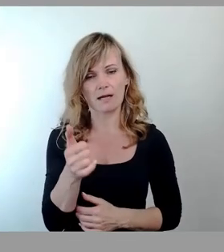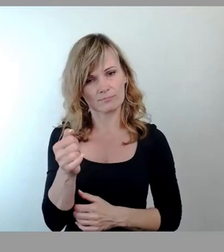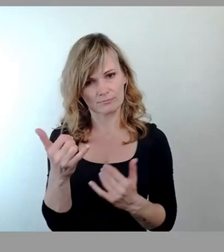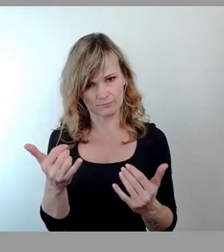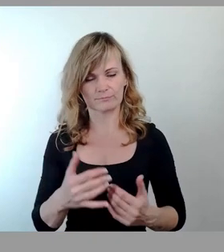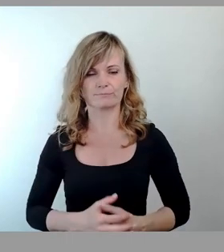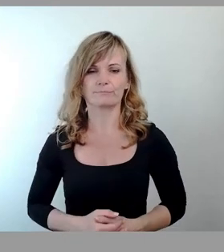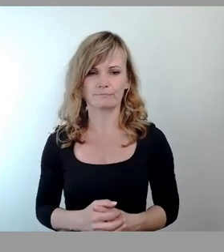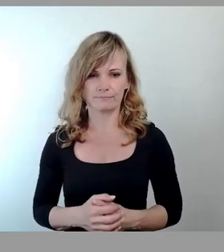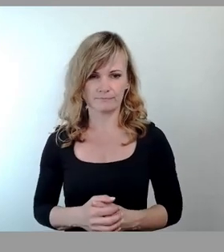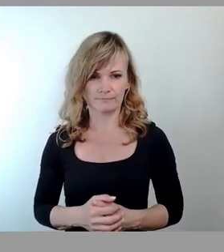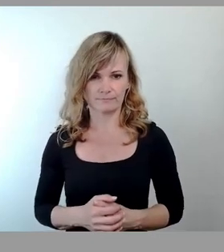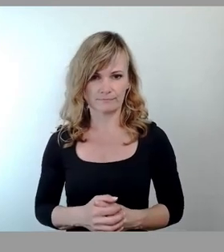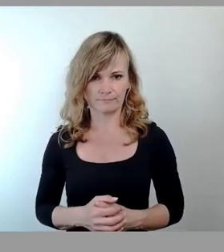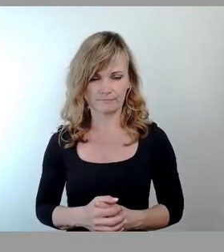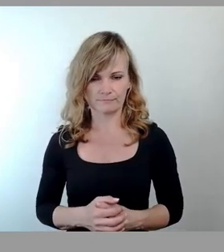ich um das Stimmzeichen.